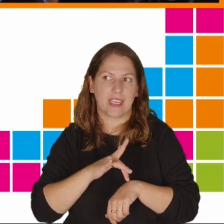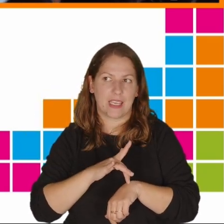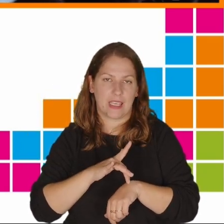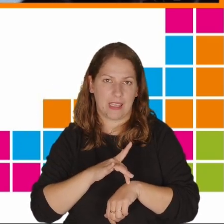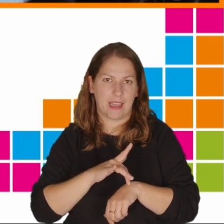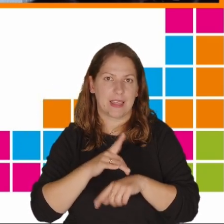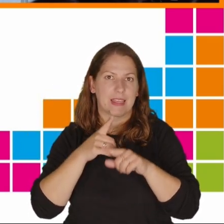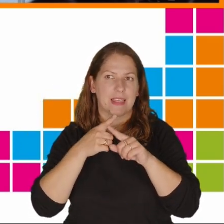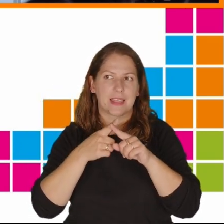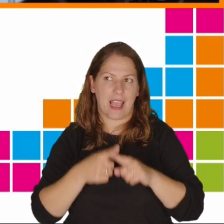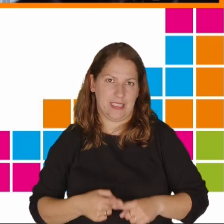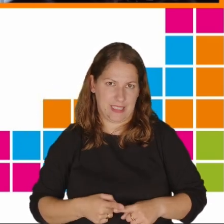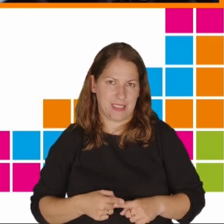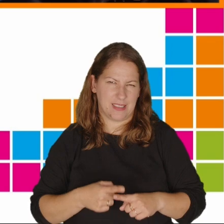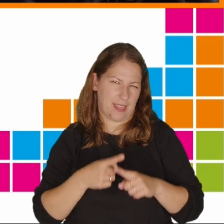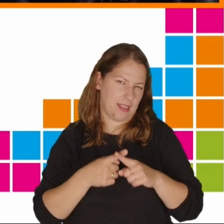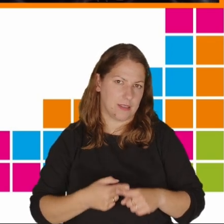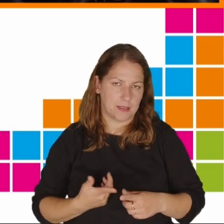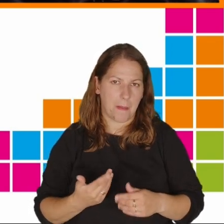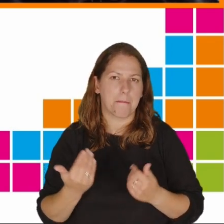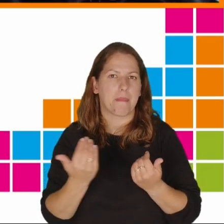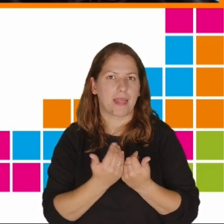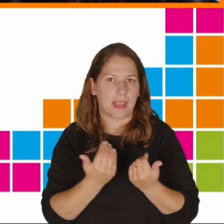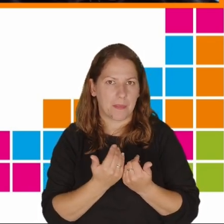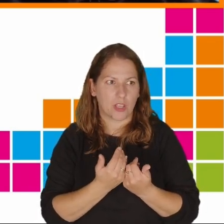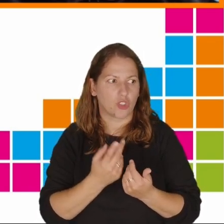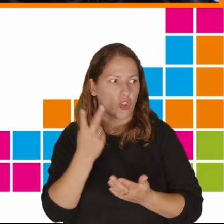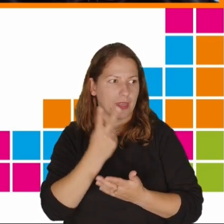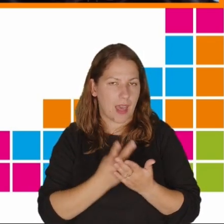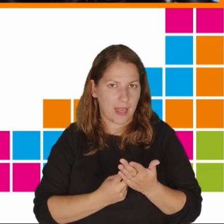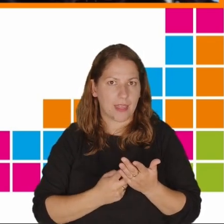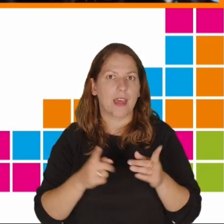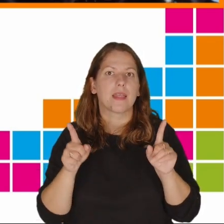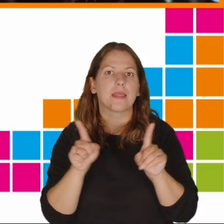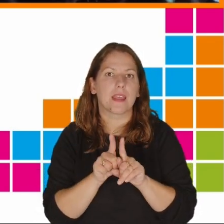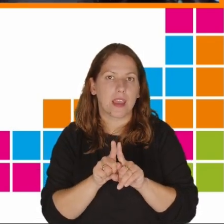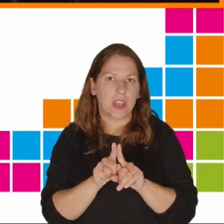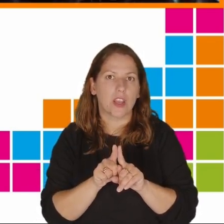testów. Tutaj mamy wyniki w zakresie matematyki, czytania oraz